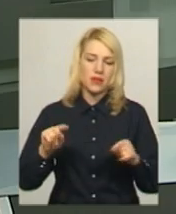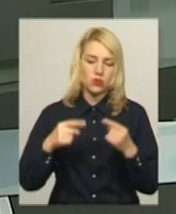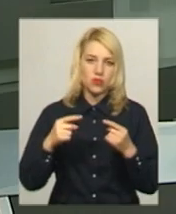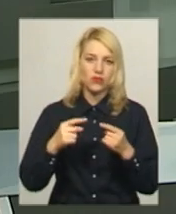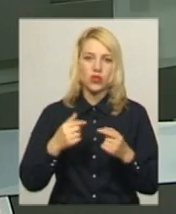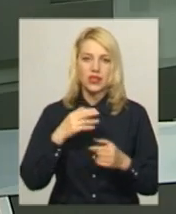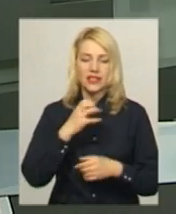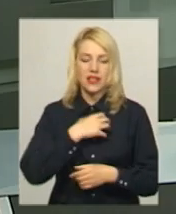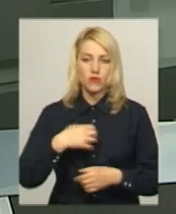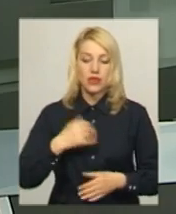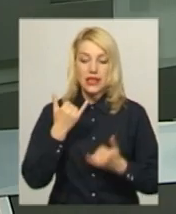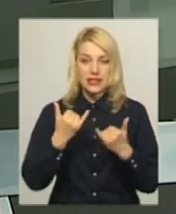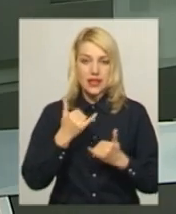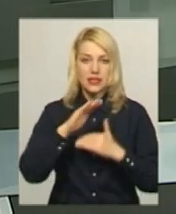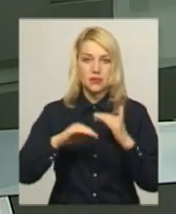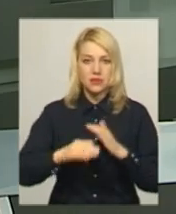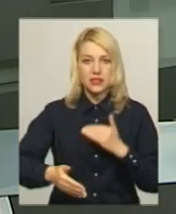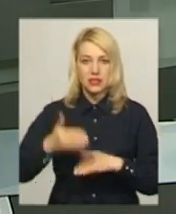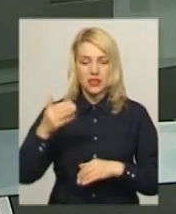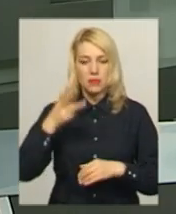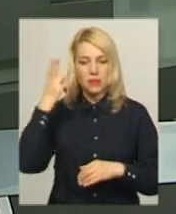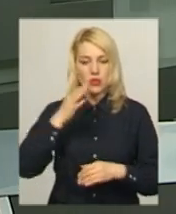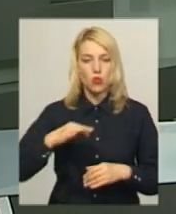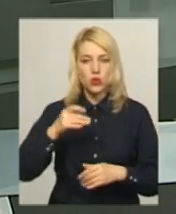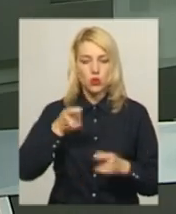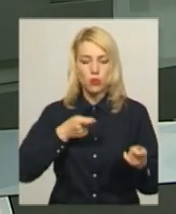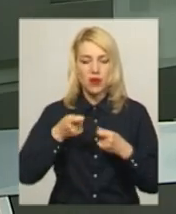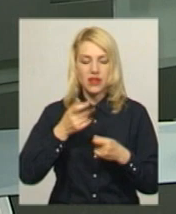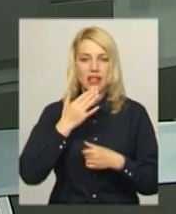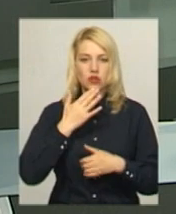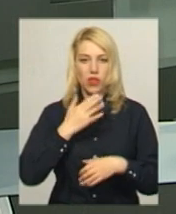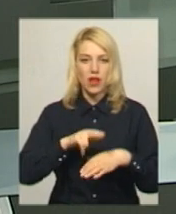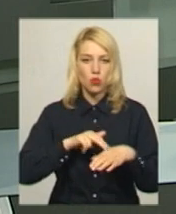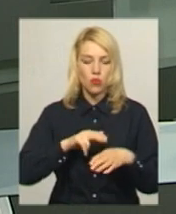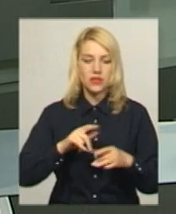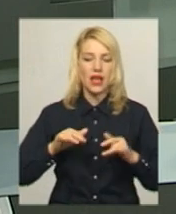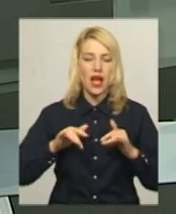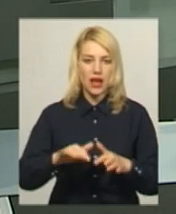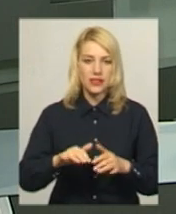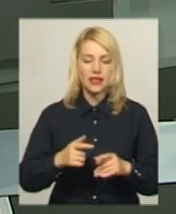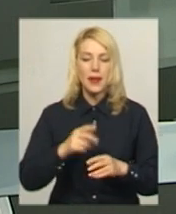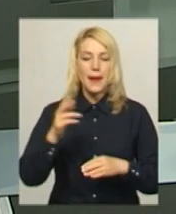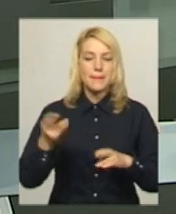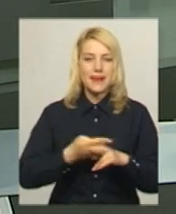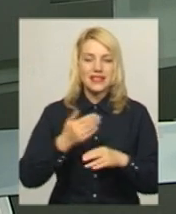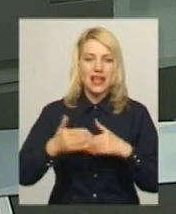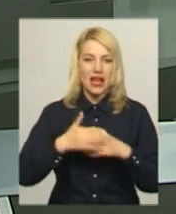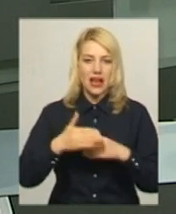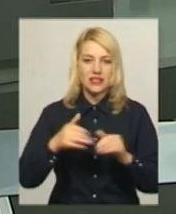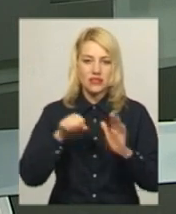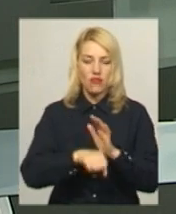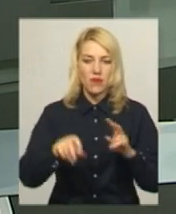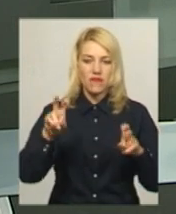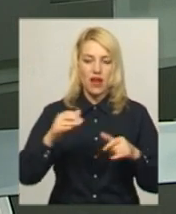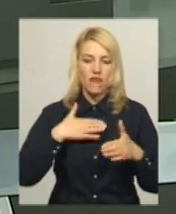Саме зараз під стінами Хмельницького обласного управління Нацполіції відбувається акція «Безкарність вбиває». Активісти та волонтери